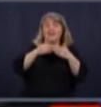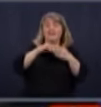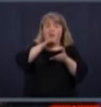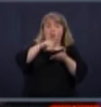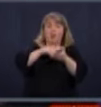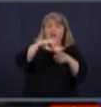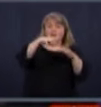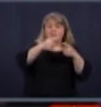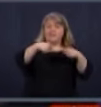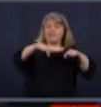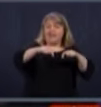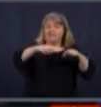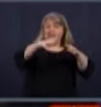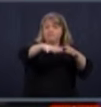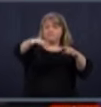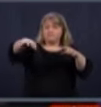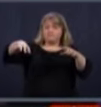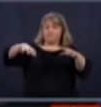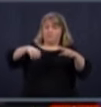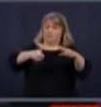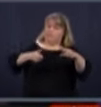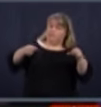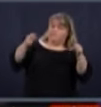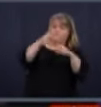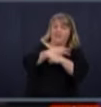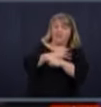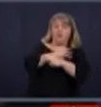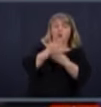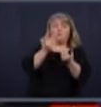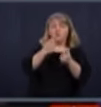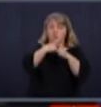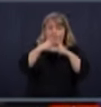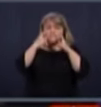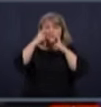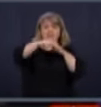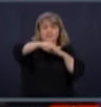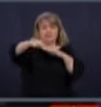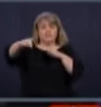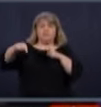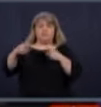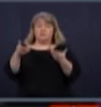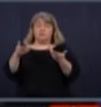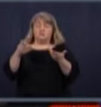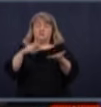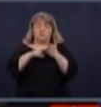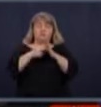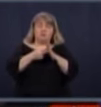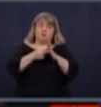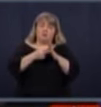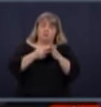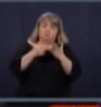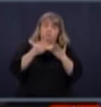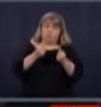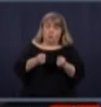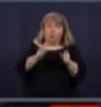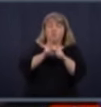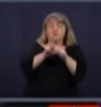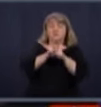affectés et qui ont besoin de masques, entre autres. Bon, ça m'a permis de rencontrer les PDG